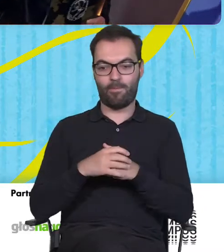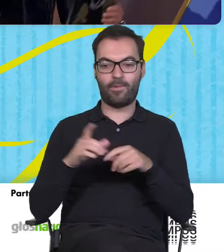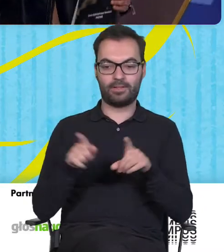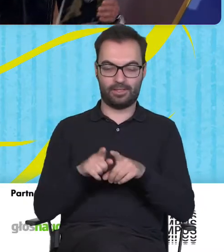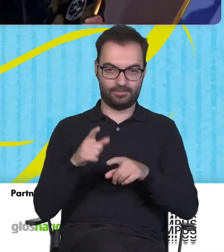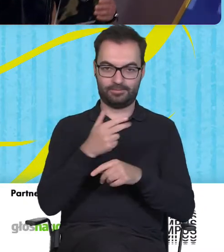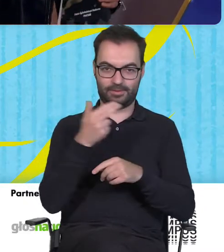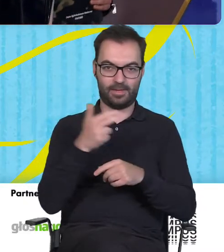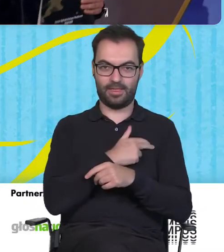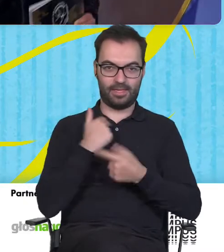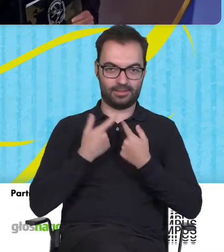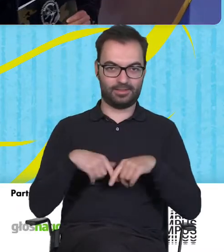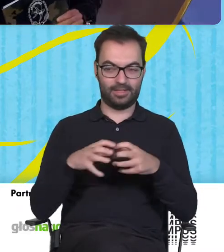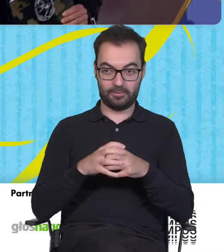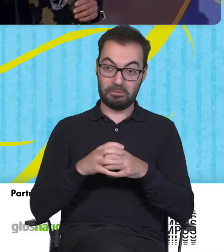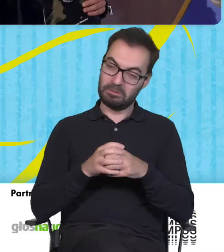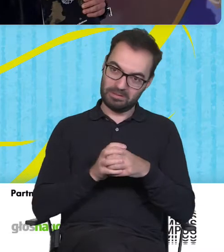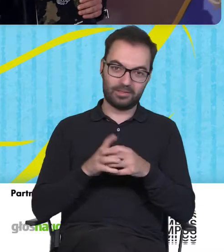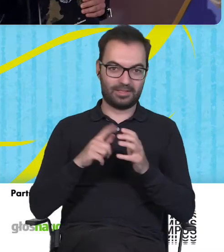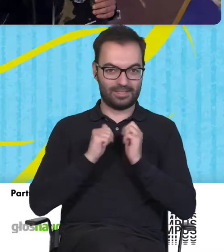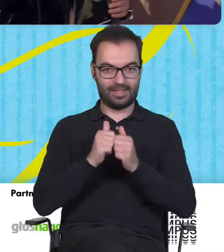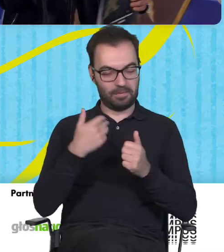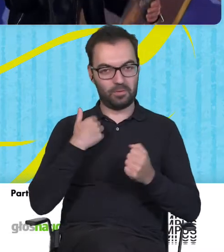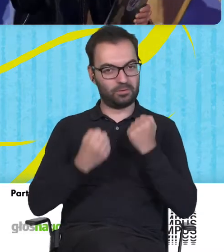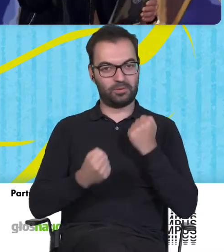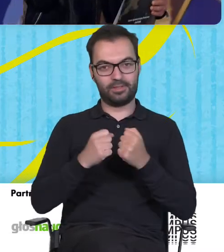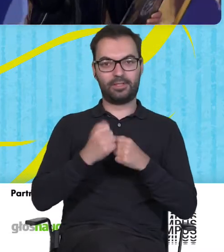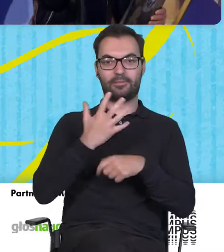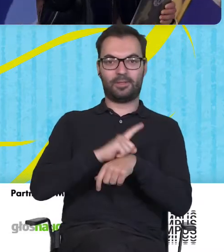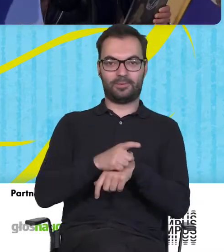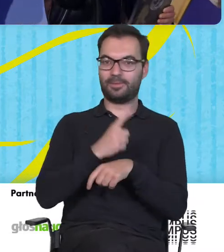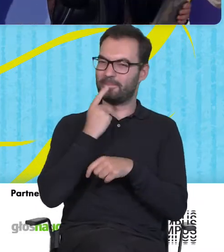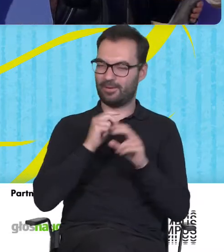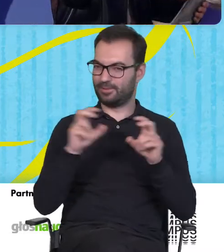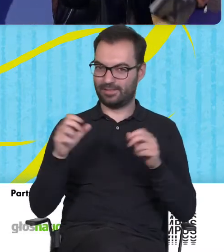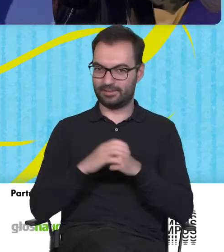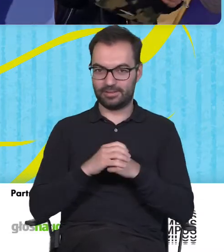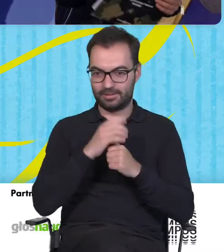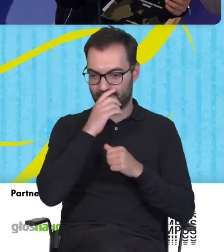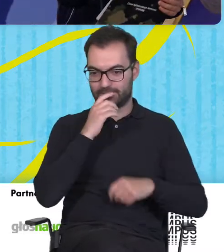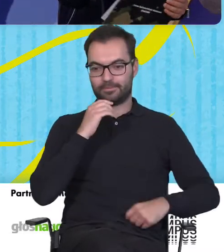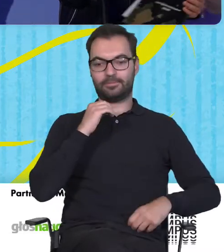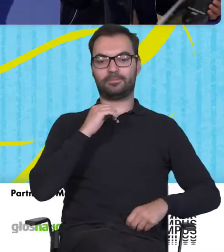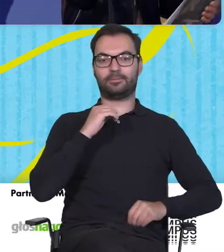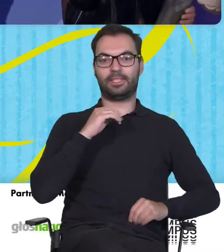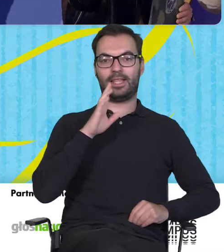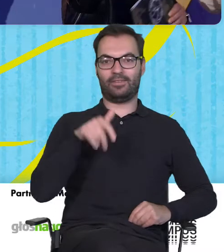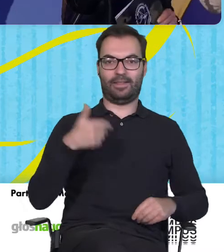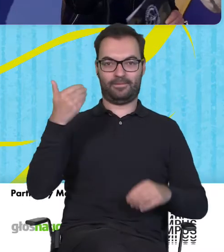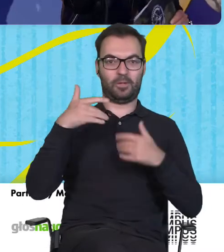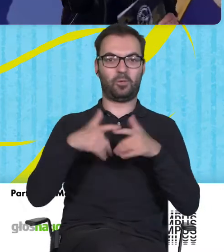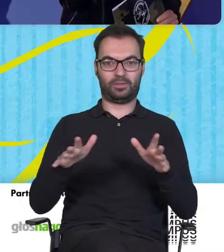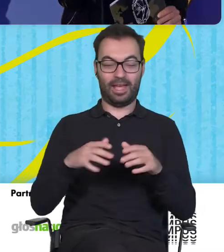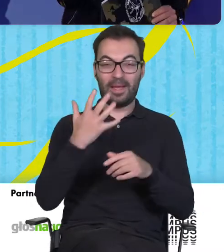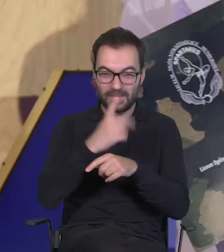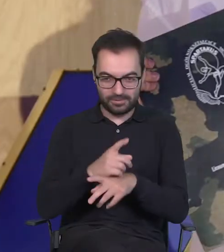drużynie, co okazało się trudne. Pięć minut to jest mało czasu, nawet taka prezentacja jest krótka, co dopiero